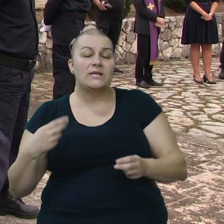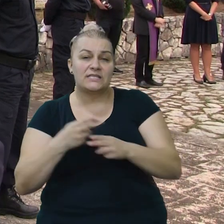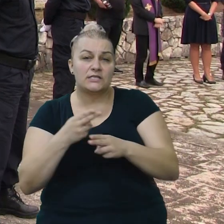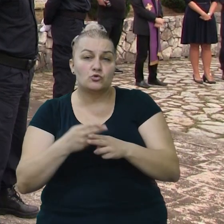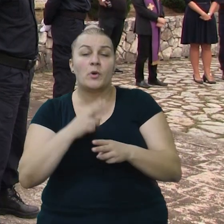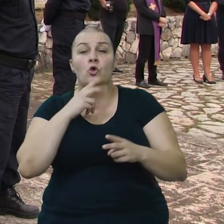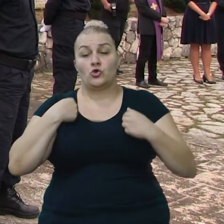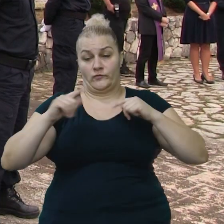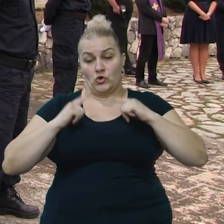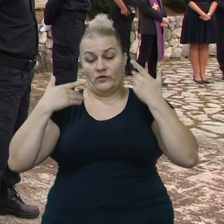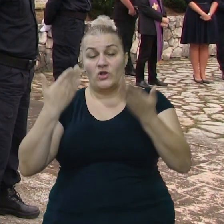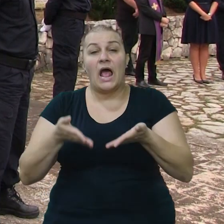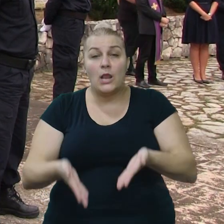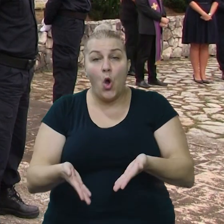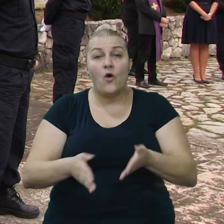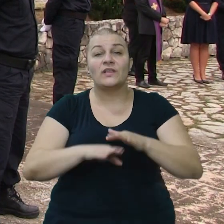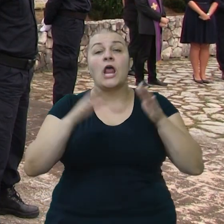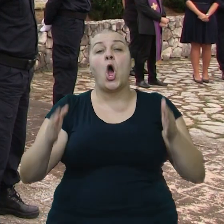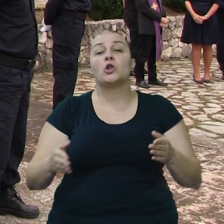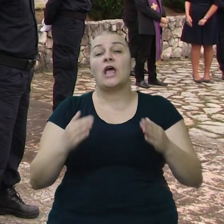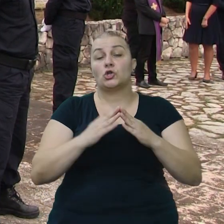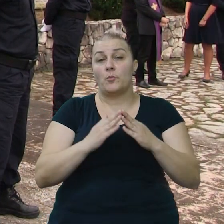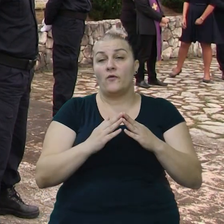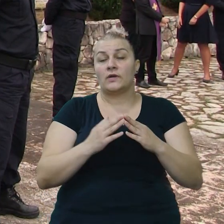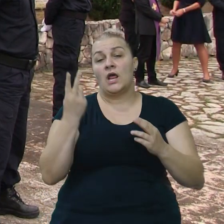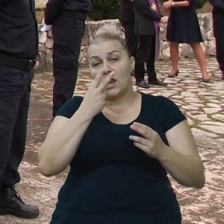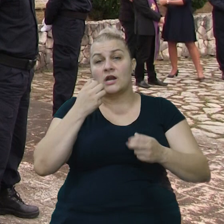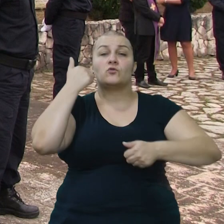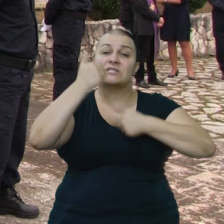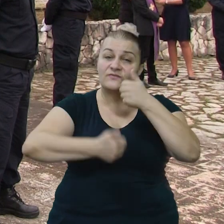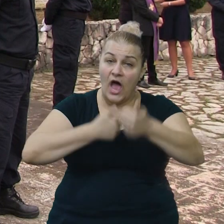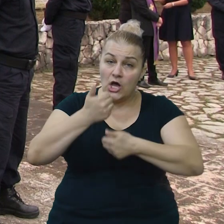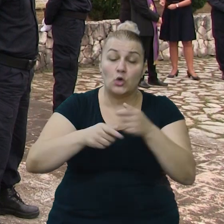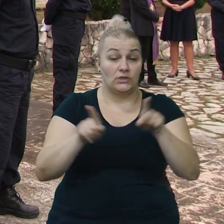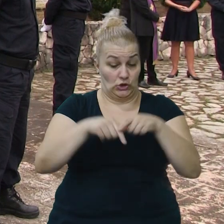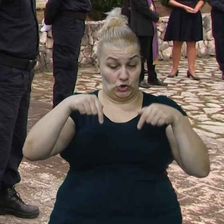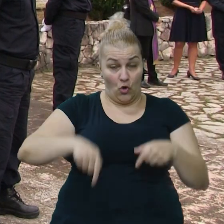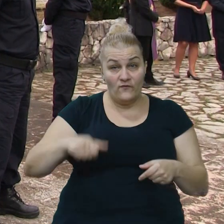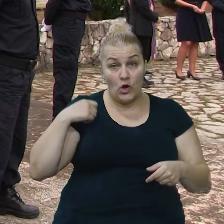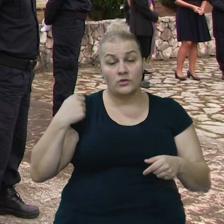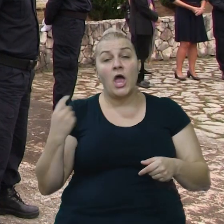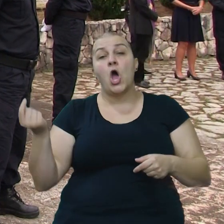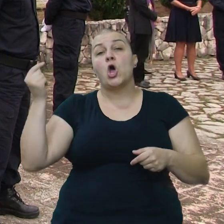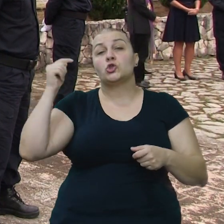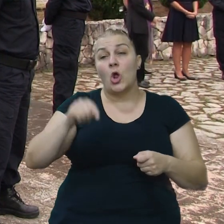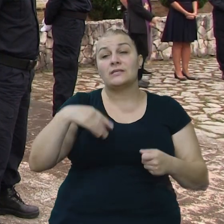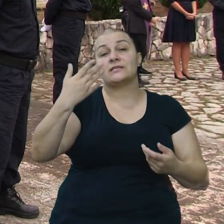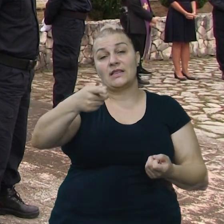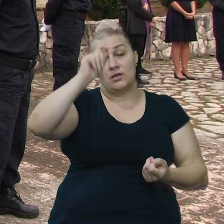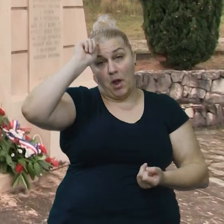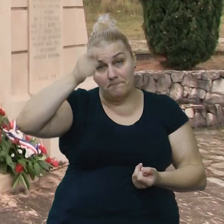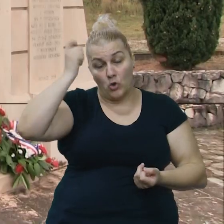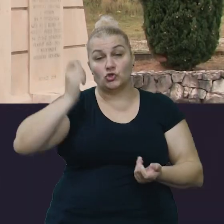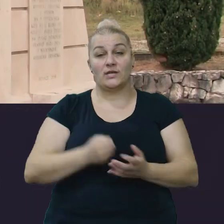svoje živote ovdje na altar domovine. I naravno, svake godine pa i ove godine dolazi ćemo ovdje i odavati im